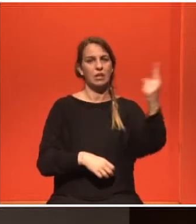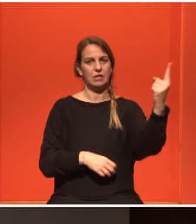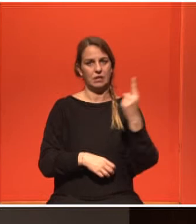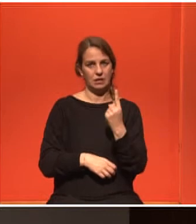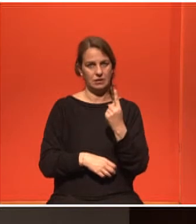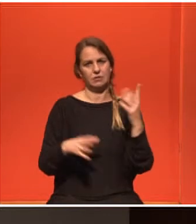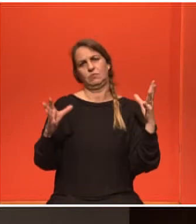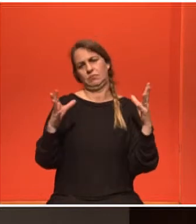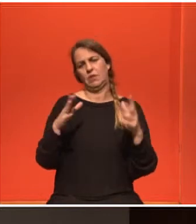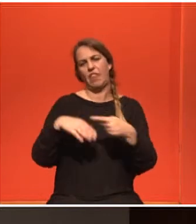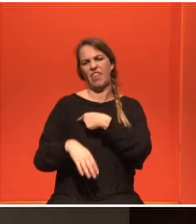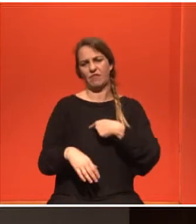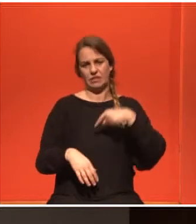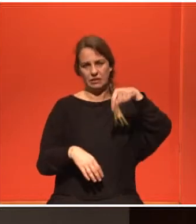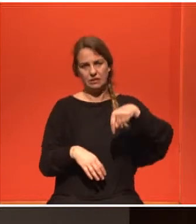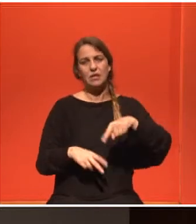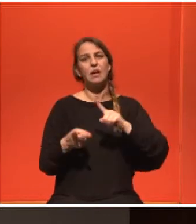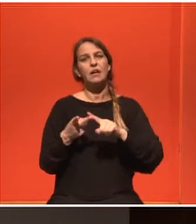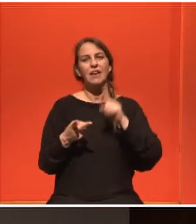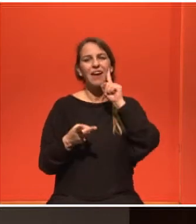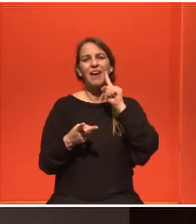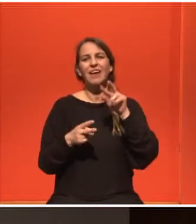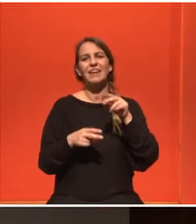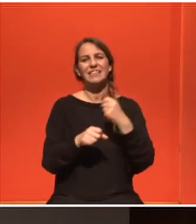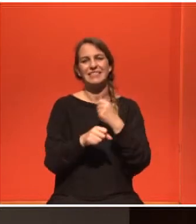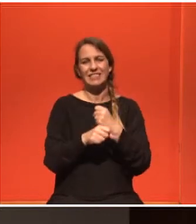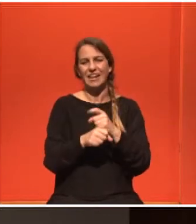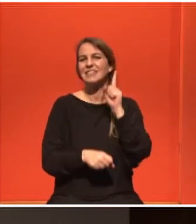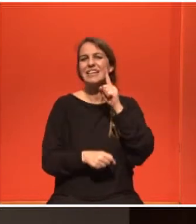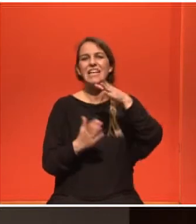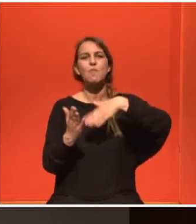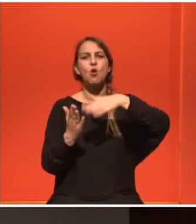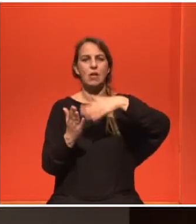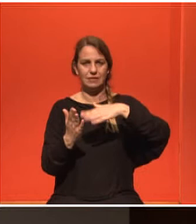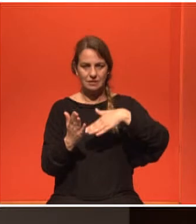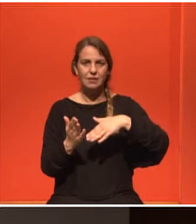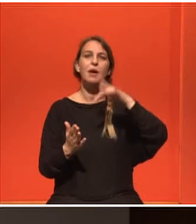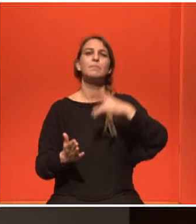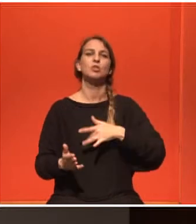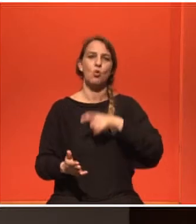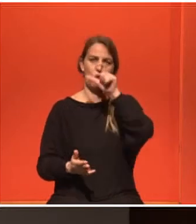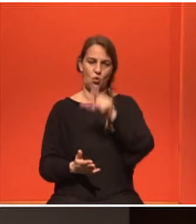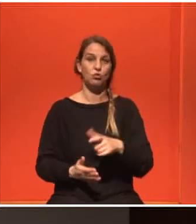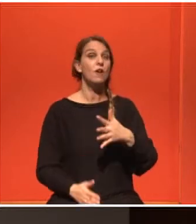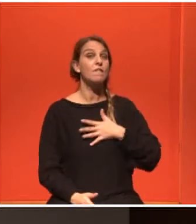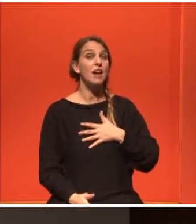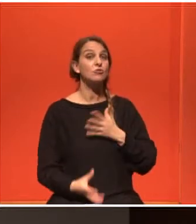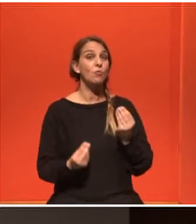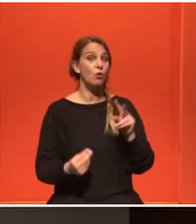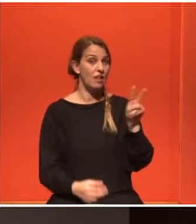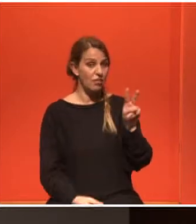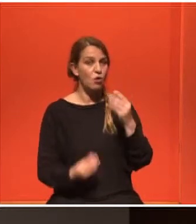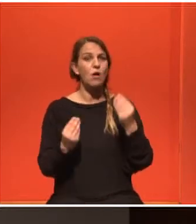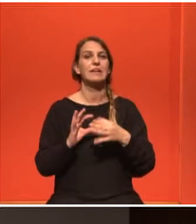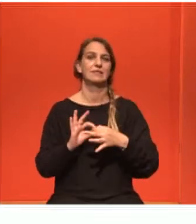Τμήματος Αθλητικής Αριστείας, και η επιστημονική συνεργάτιδά μας, κυρία Χριστίνα Βογιατζή, ψυχολόγος μας. Ευχαριστώ πολύ. Καλή